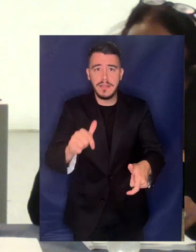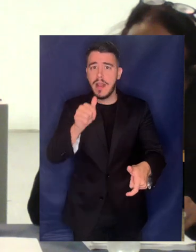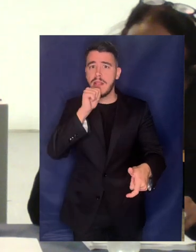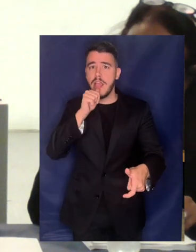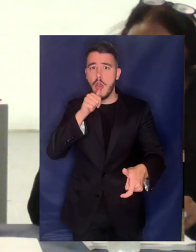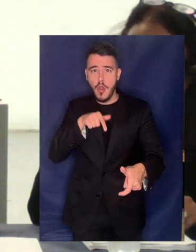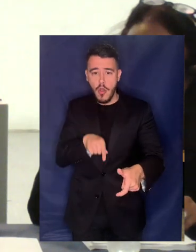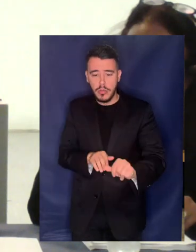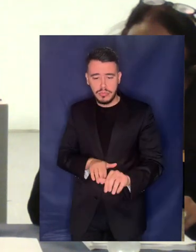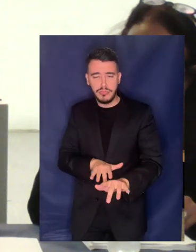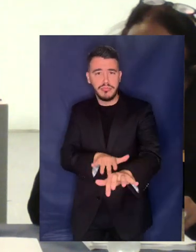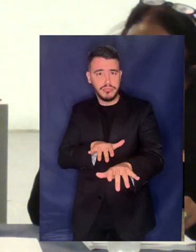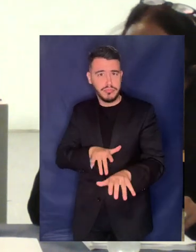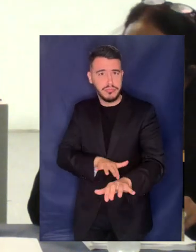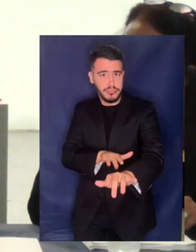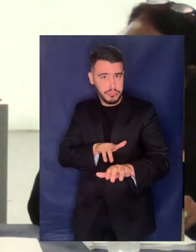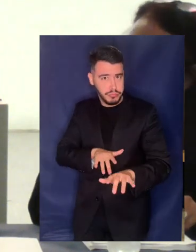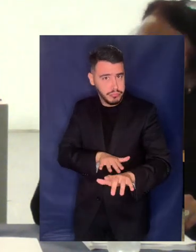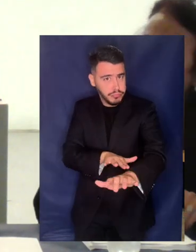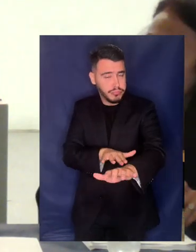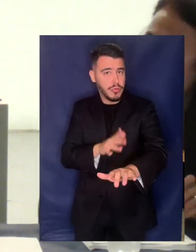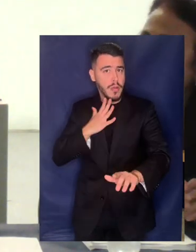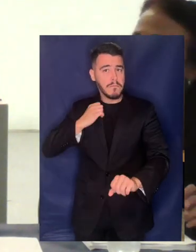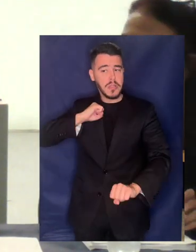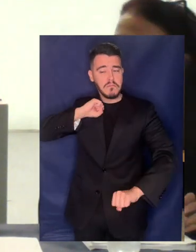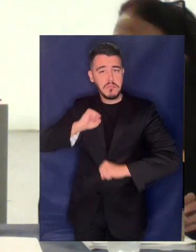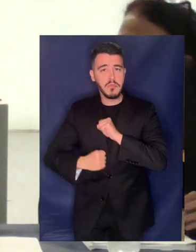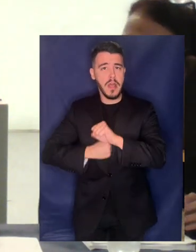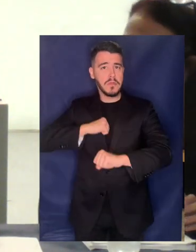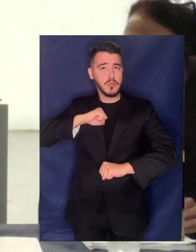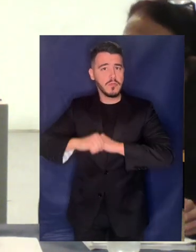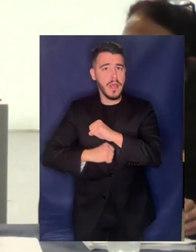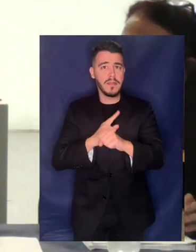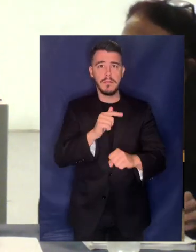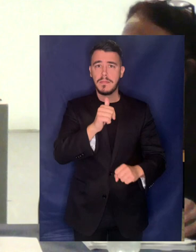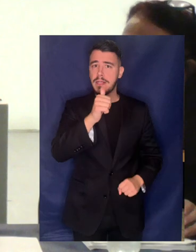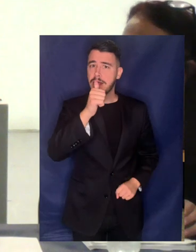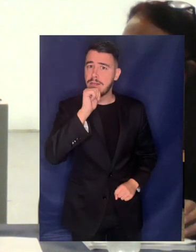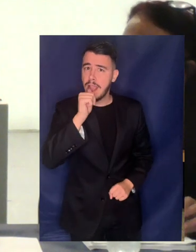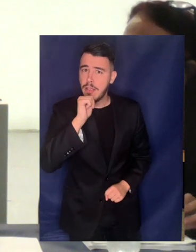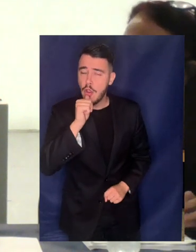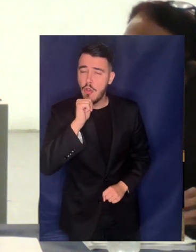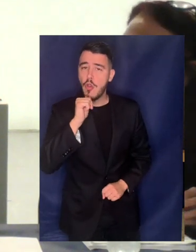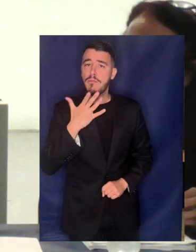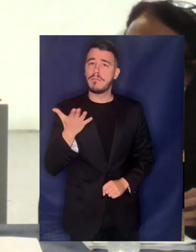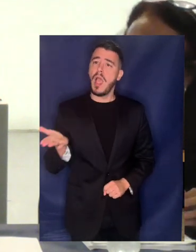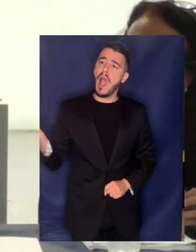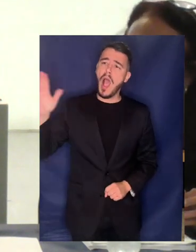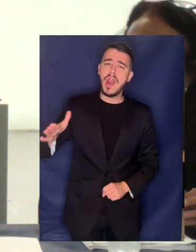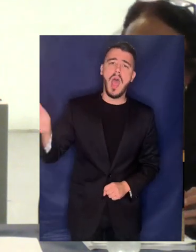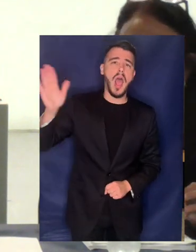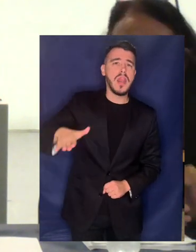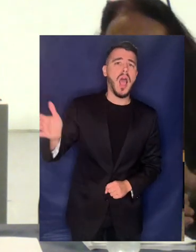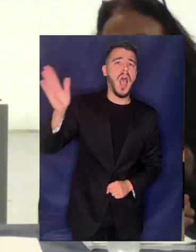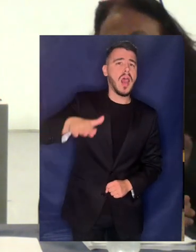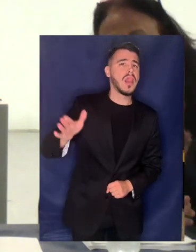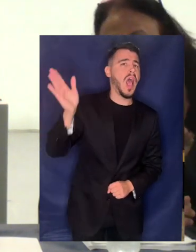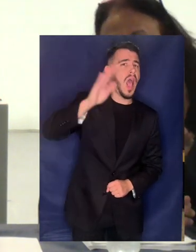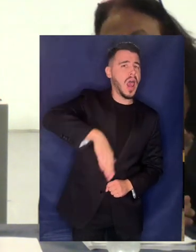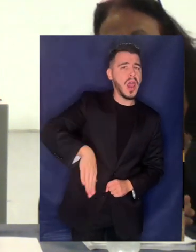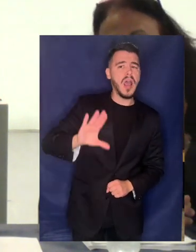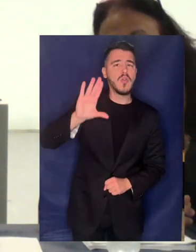το νερό και με άλλα φυσικά μονοπόλια όπως έχουμε συνηθίσει να τα λέμε